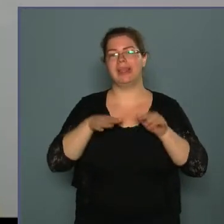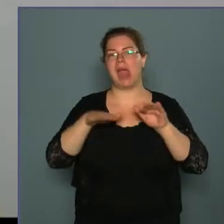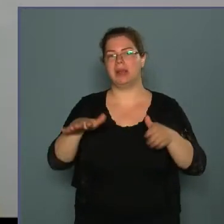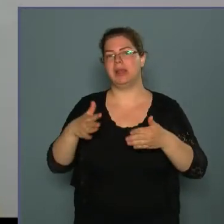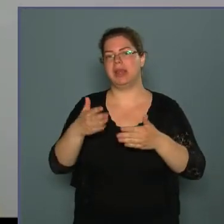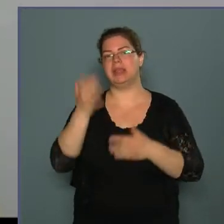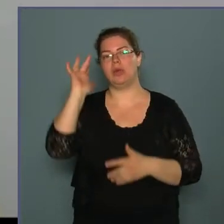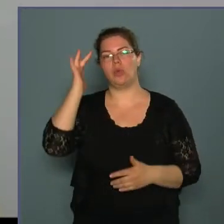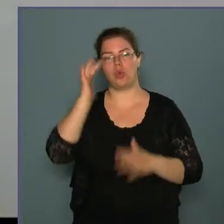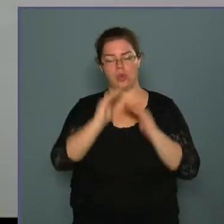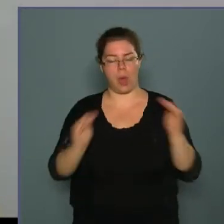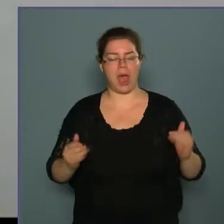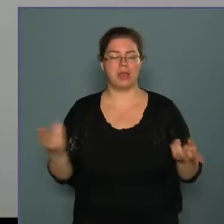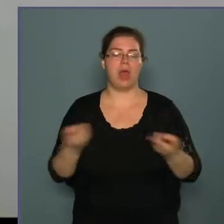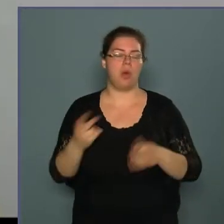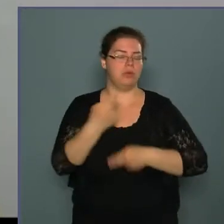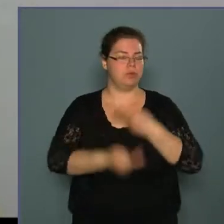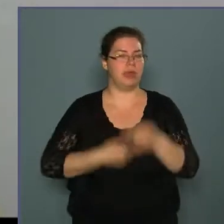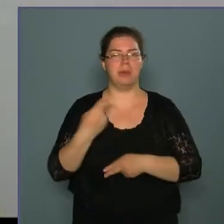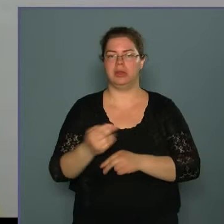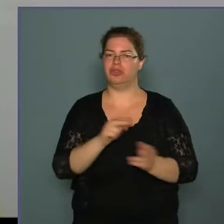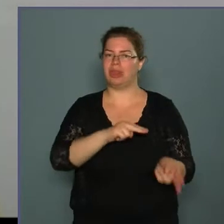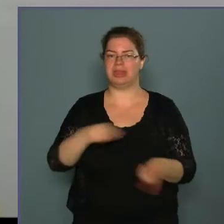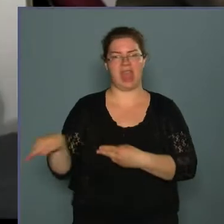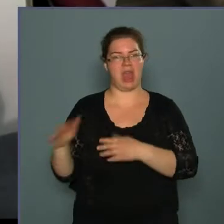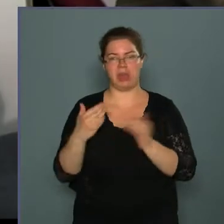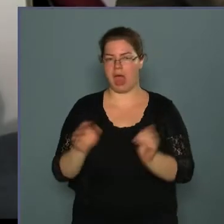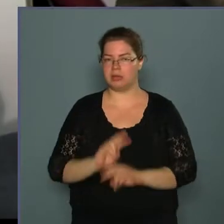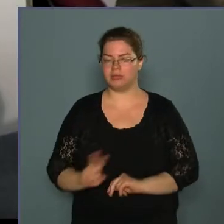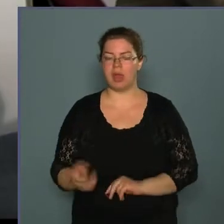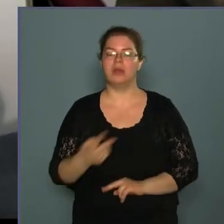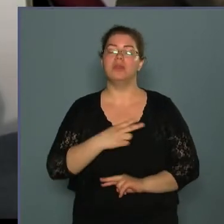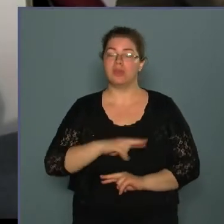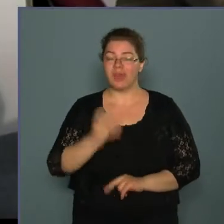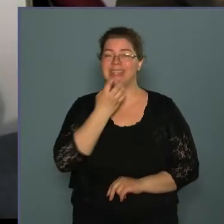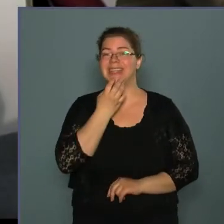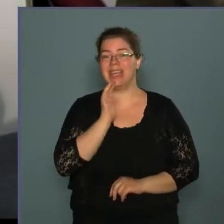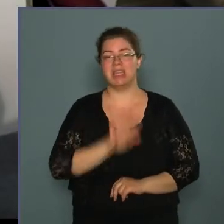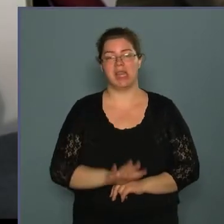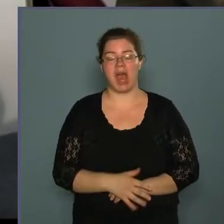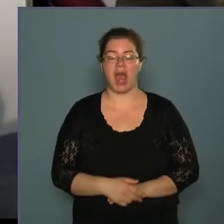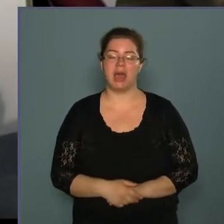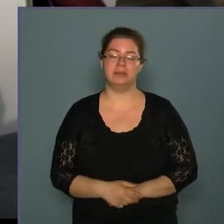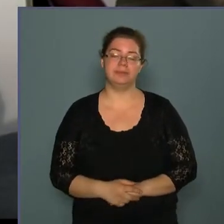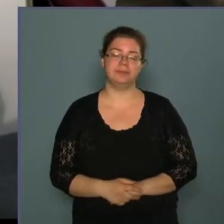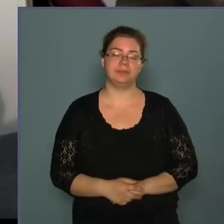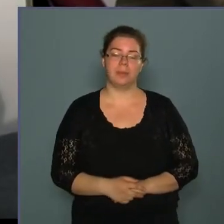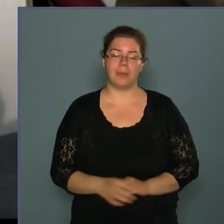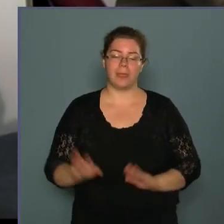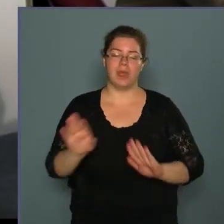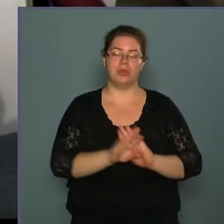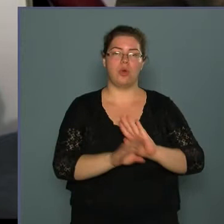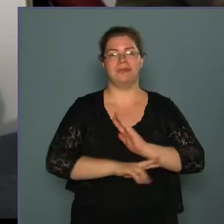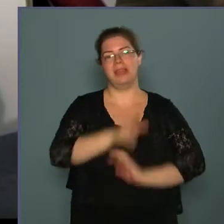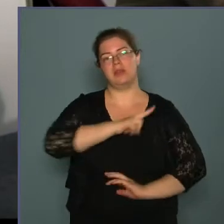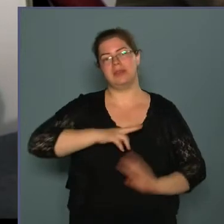gondozóházunk, ahol szinte folyamatosan telt házban. Tehát van igény rá. A törvény, a